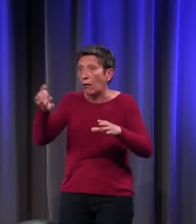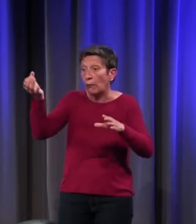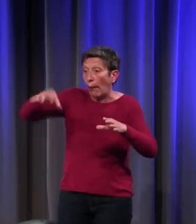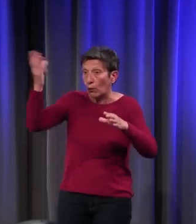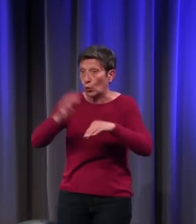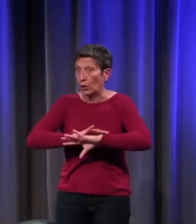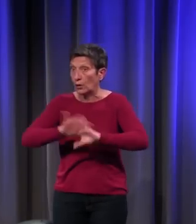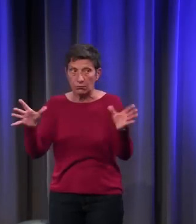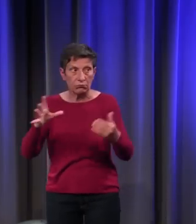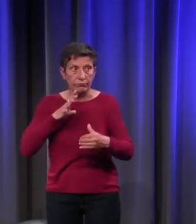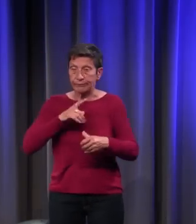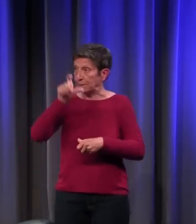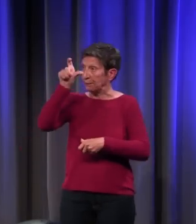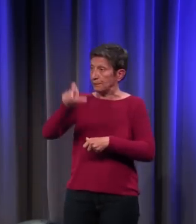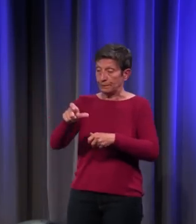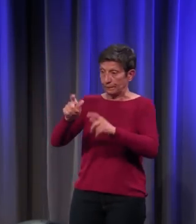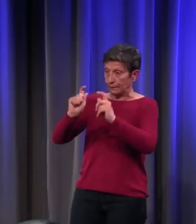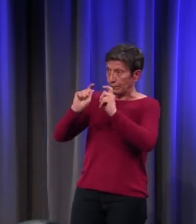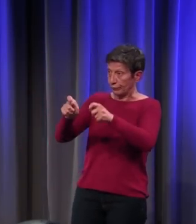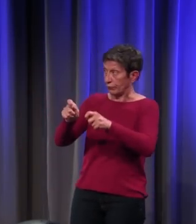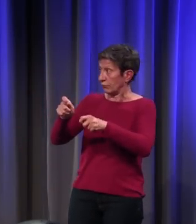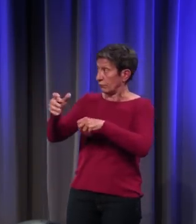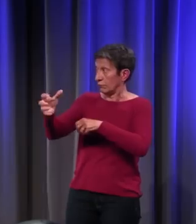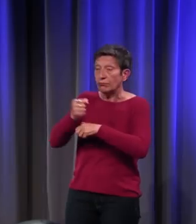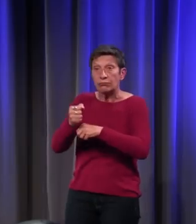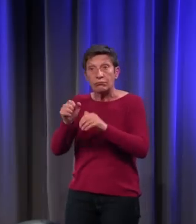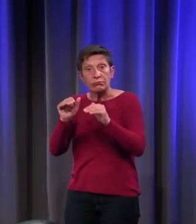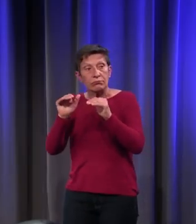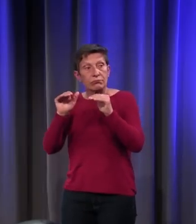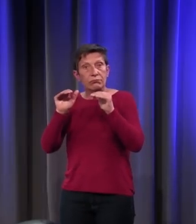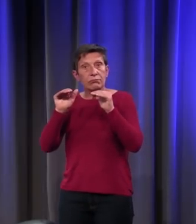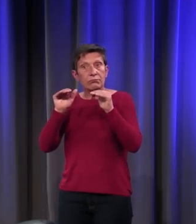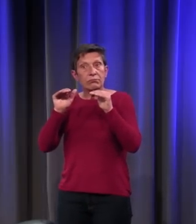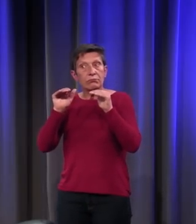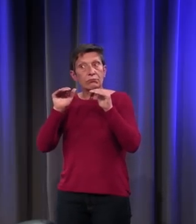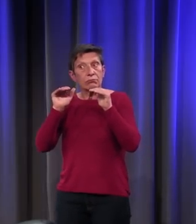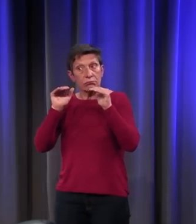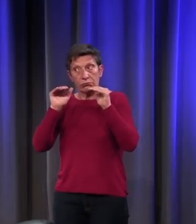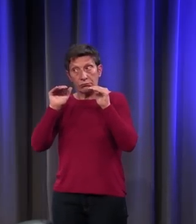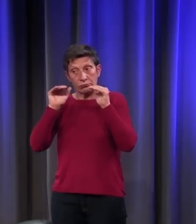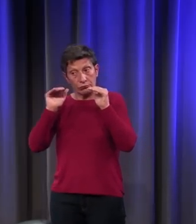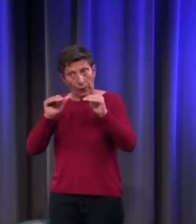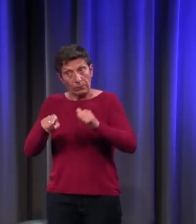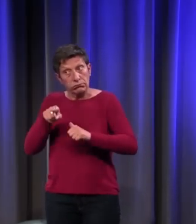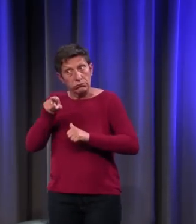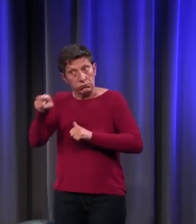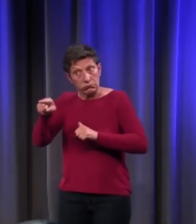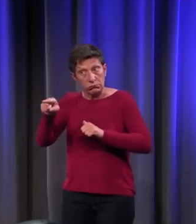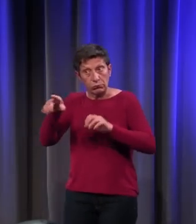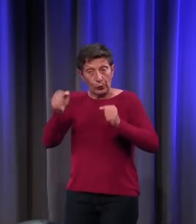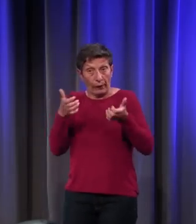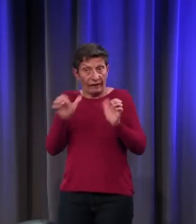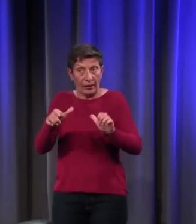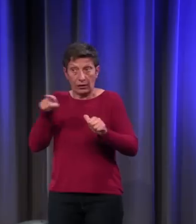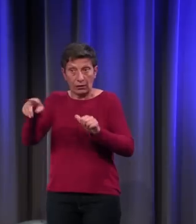désignés, ils pouvaient quand même s'en sortir parce que c'était légal. Ils pouvaient payer quelqu'un pour faire